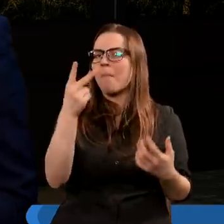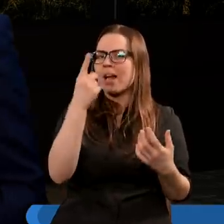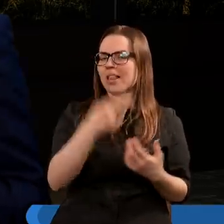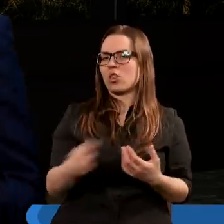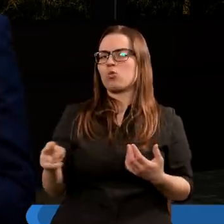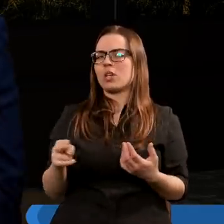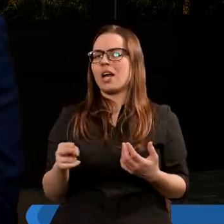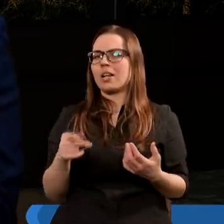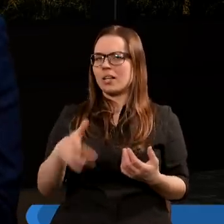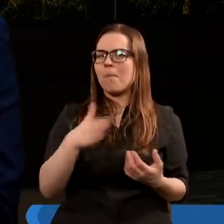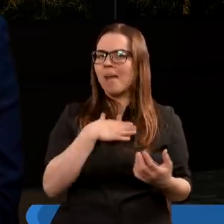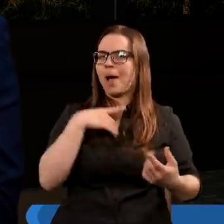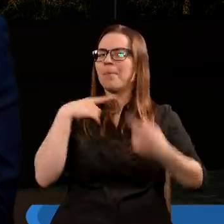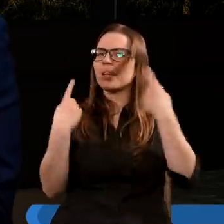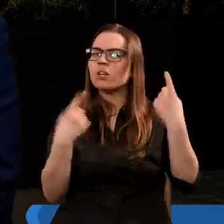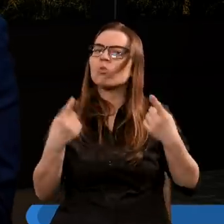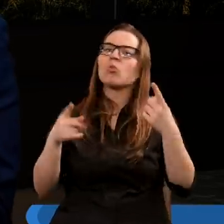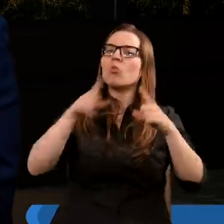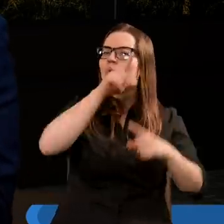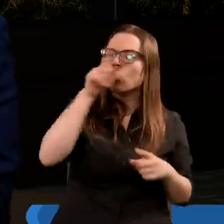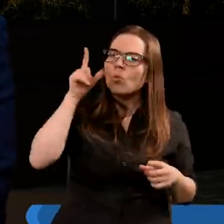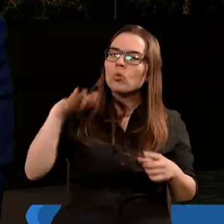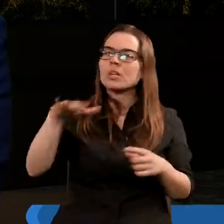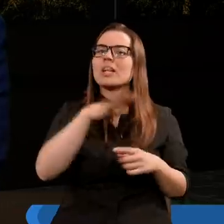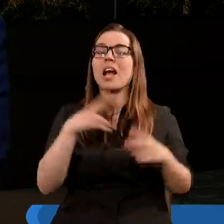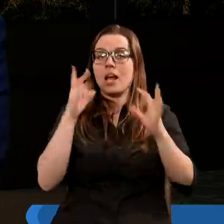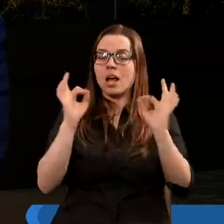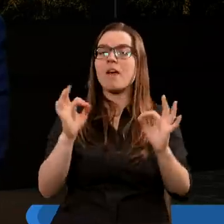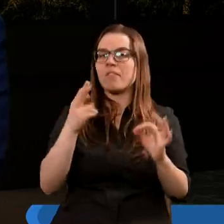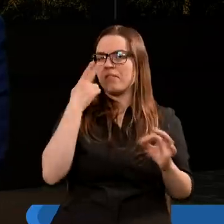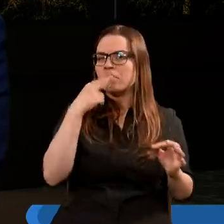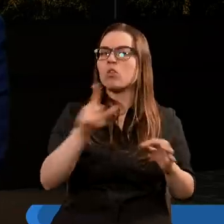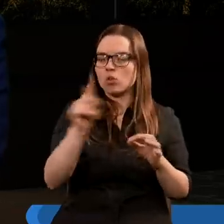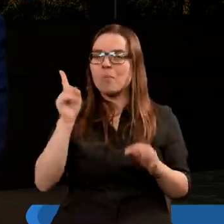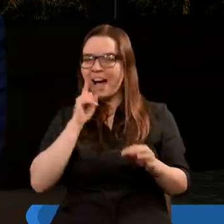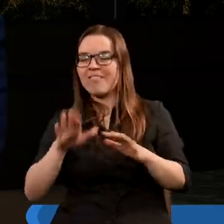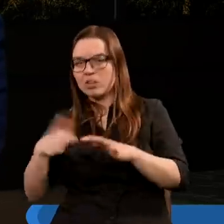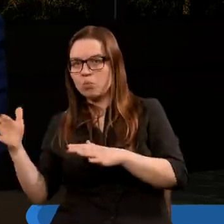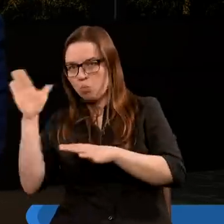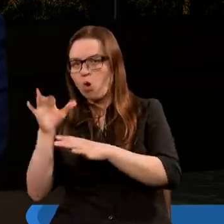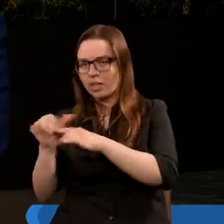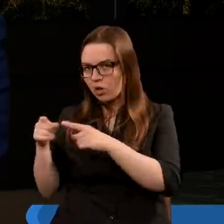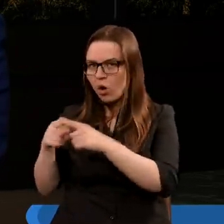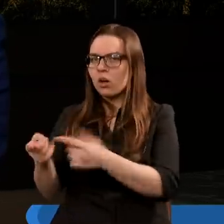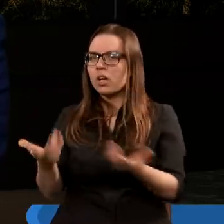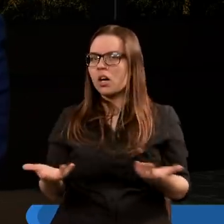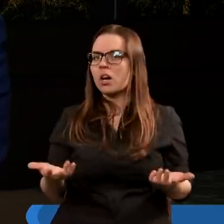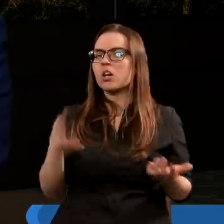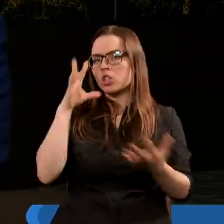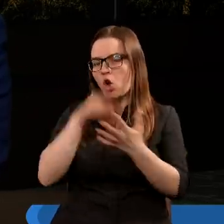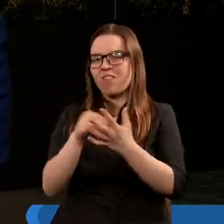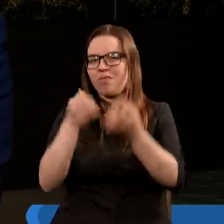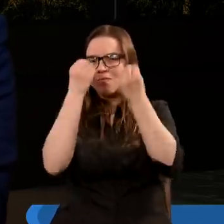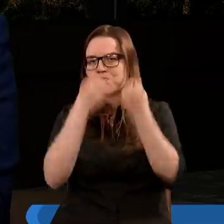rzecz. Mamy sytuację, w której ludzie, którzy twierdzą, że są po prawdziwej stronie, po stronie Bożej, doświadczają